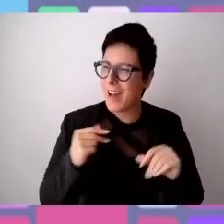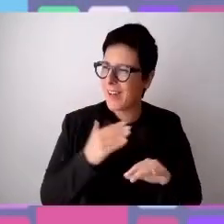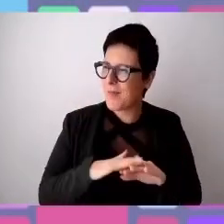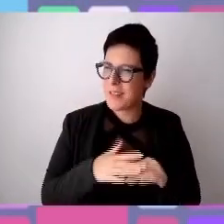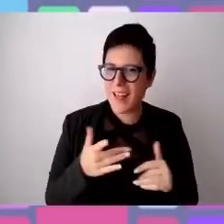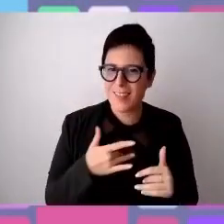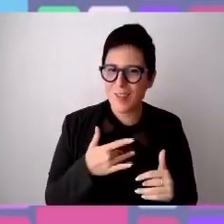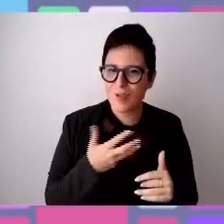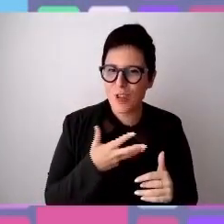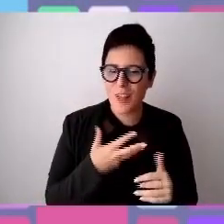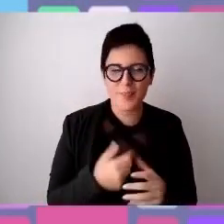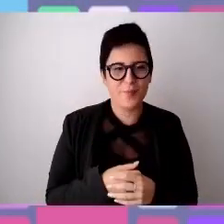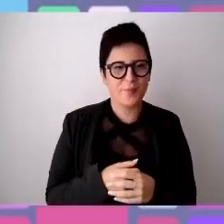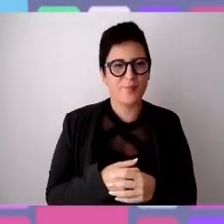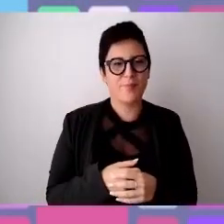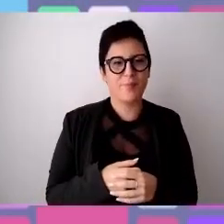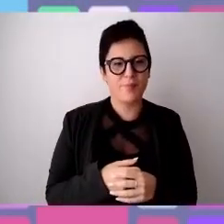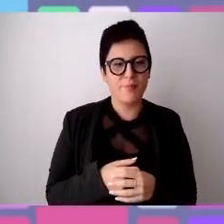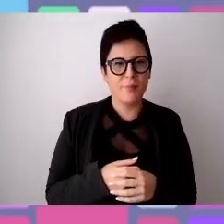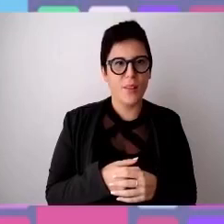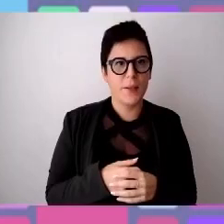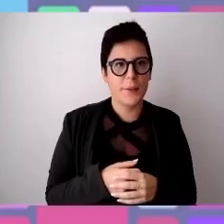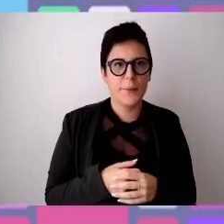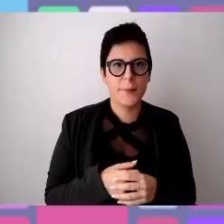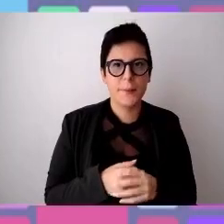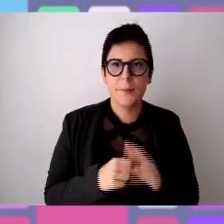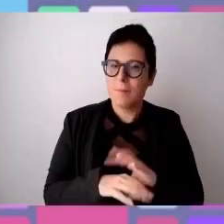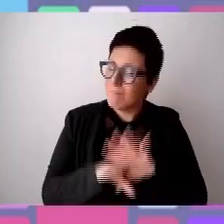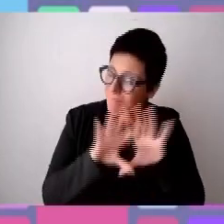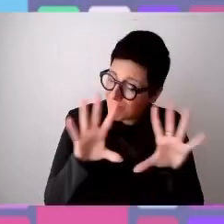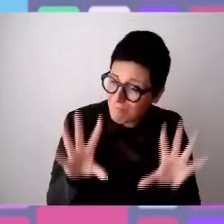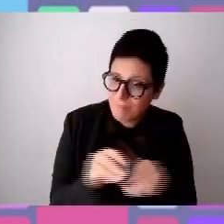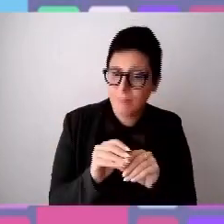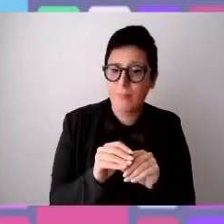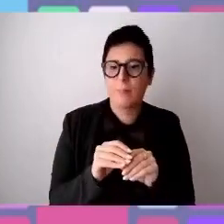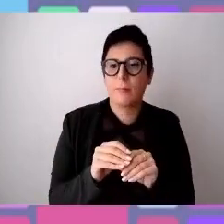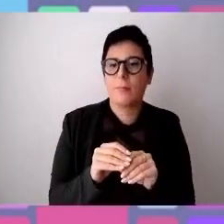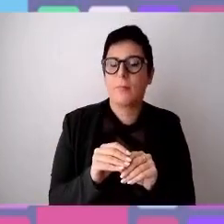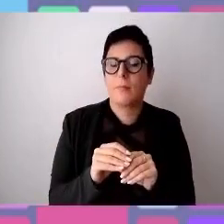Tutto questo ha origine però,